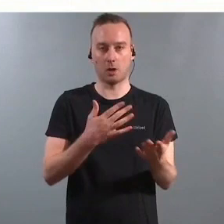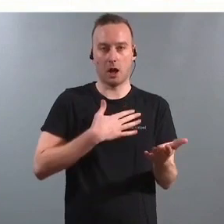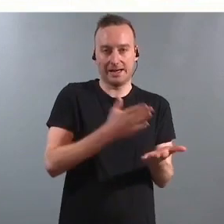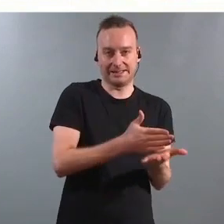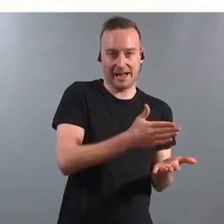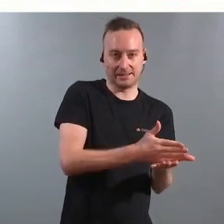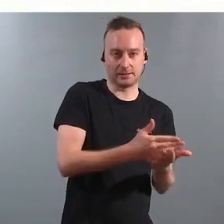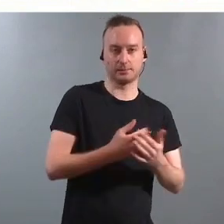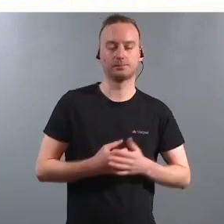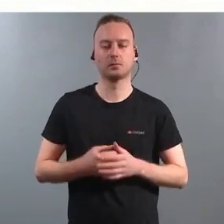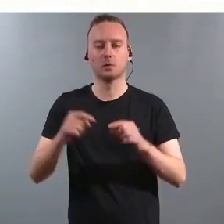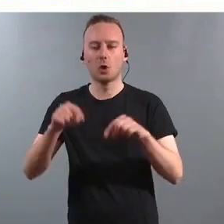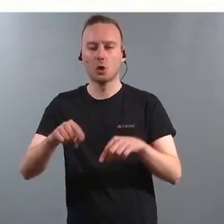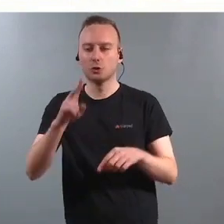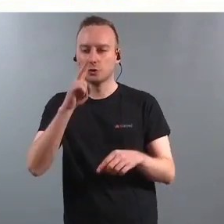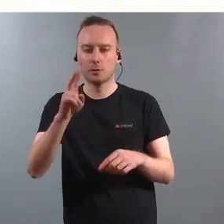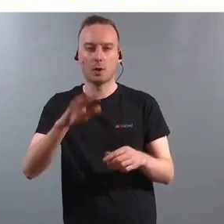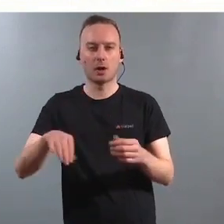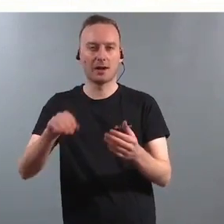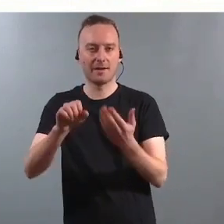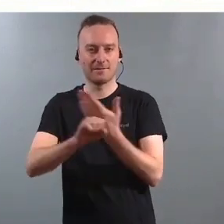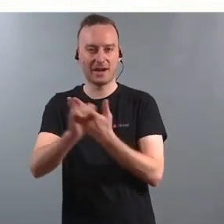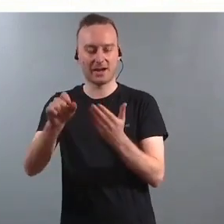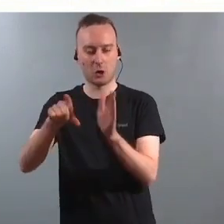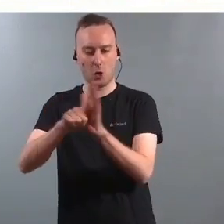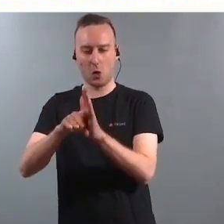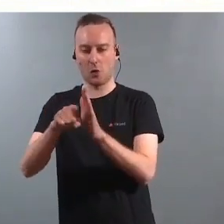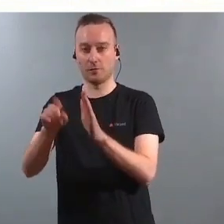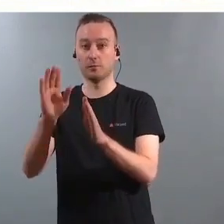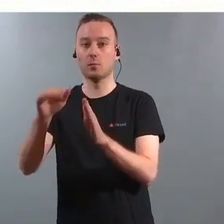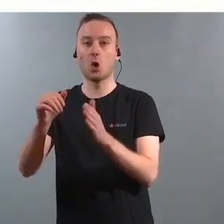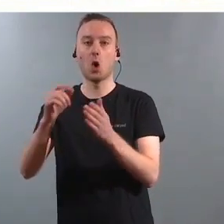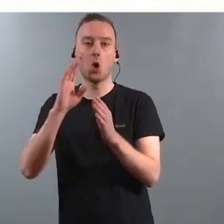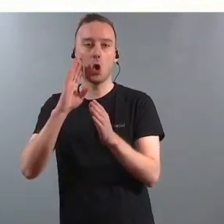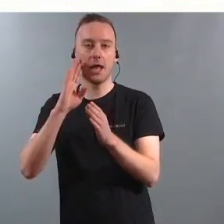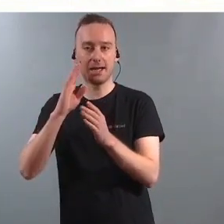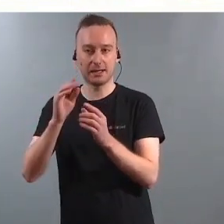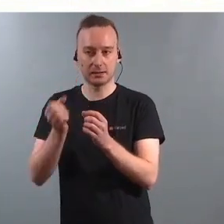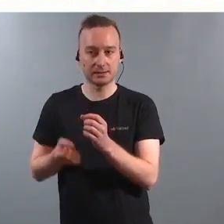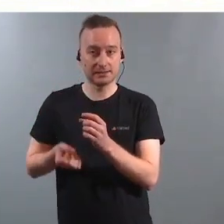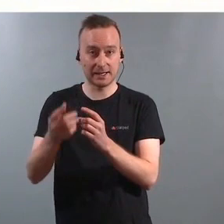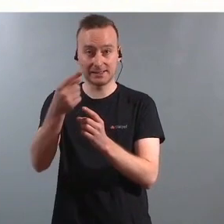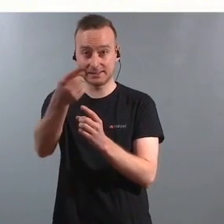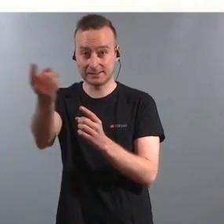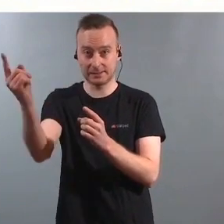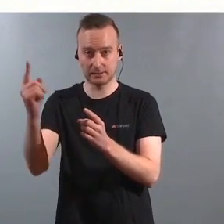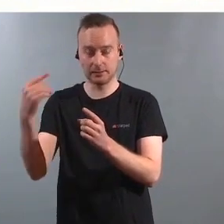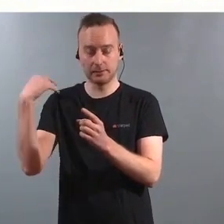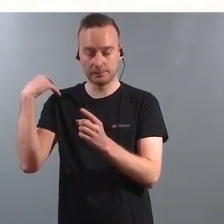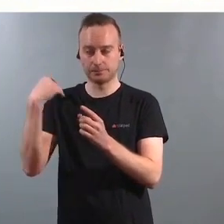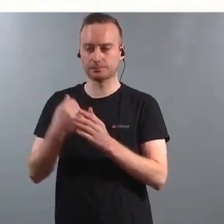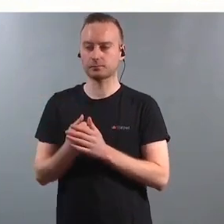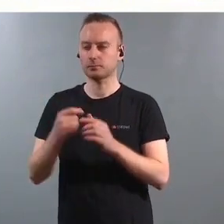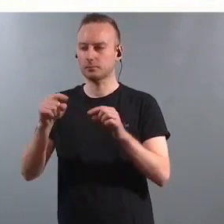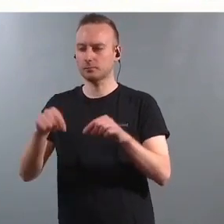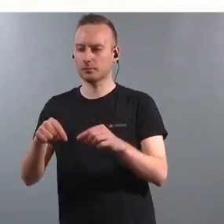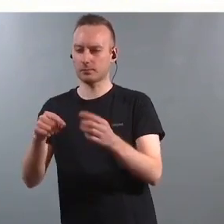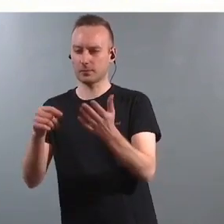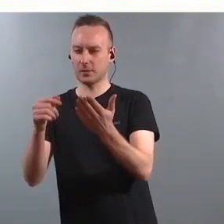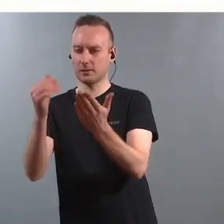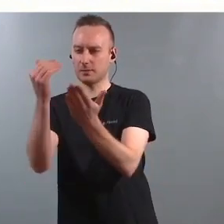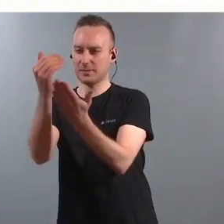Nå er det en ny barnevernlov på høring, eller hva er det i sommer, og der har man noen egne bestemmelser, hvor man tenker litt på hvordan man